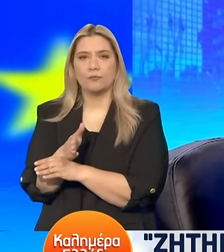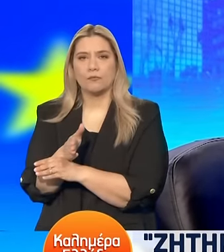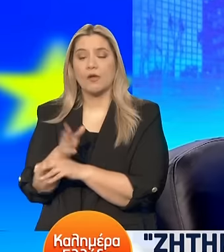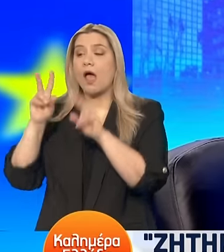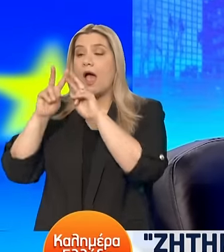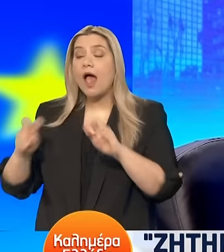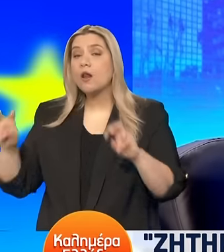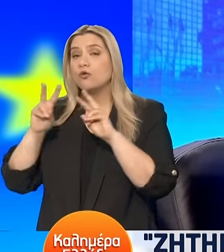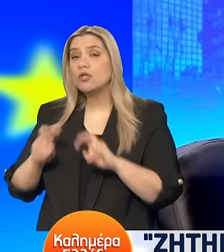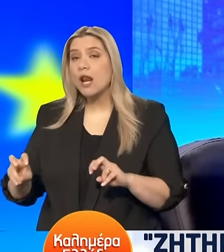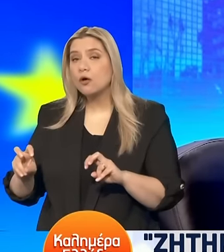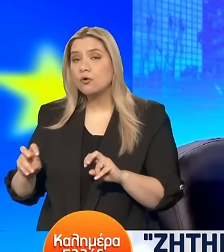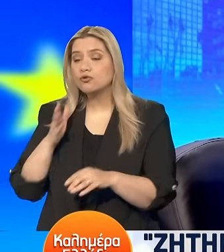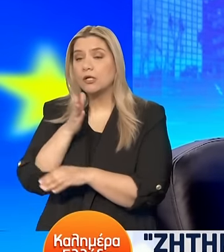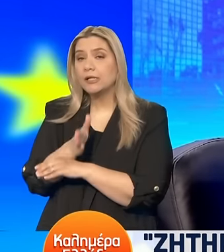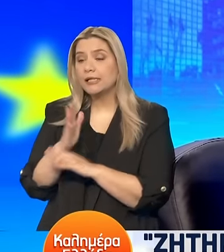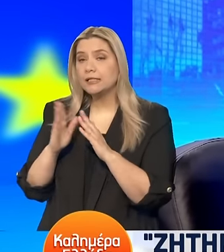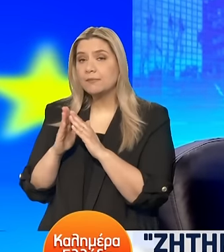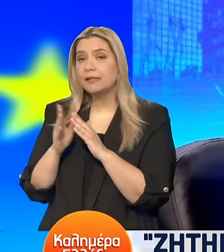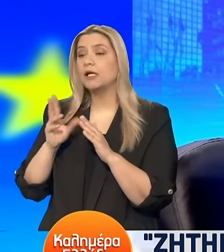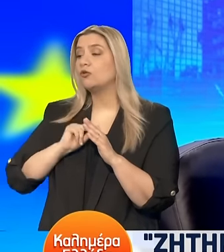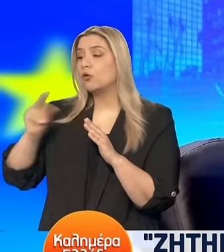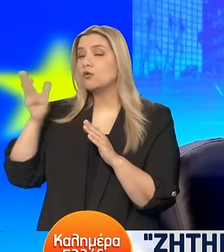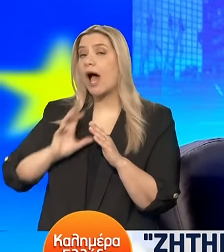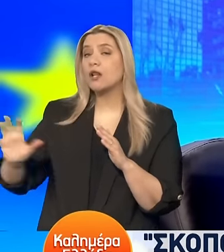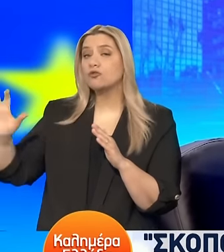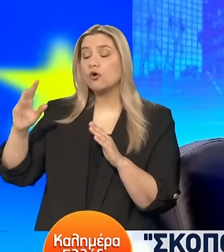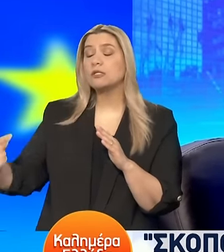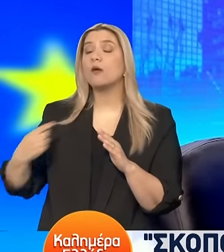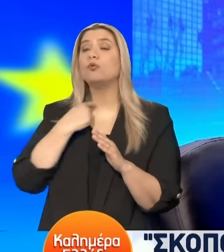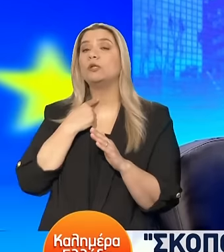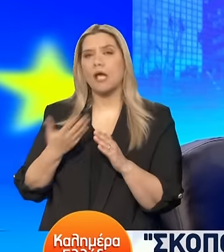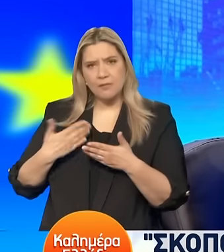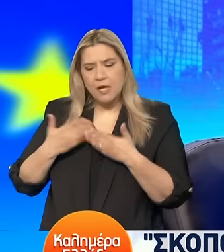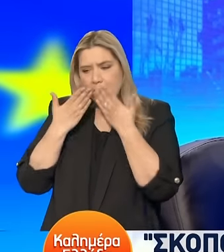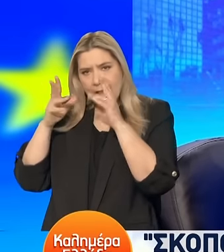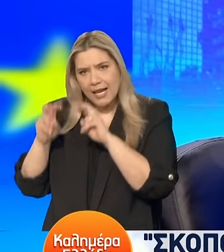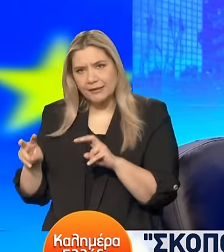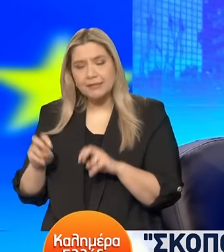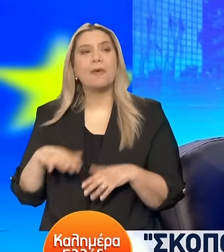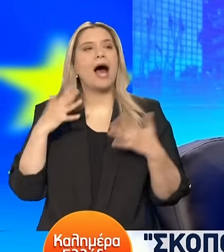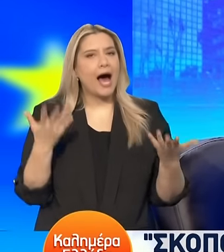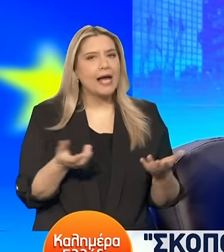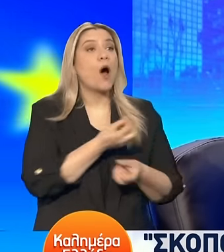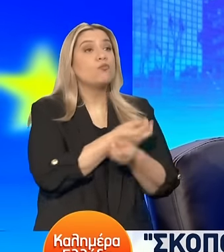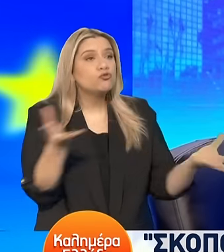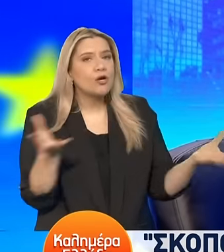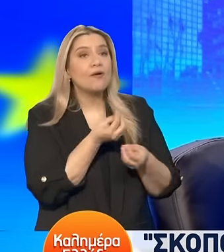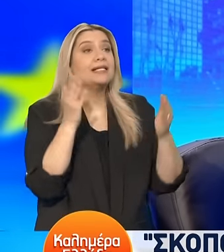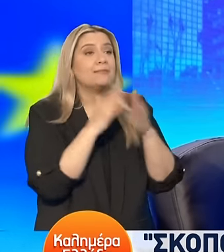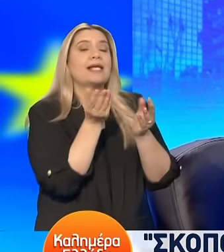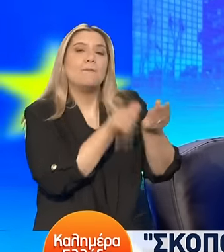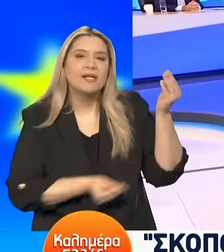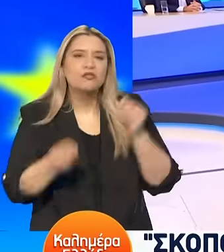απέτυχαν Αυτό είναι Επειδή το μελετήσαμε για αυτό Είναι το παράδειγμα πολλές άλλες ευρωπαϊκές χώρες Υπάρχει μεγαλύτερη προσφορά Ακριβώς Και